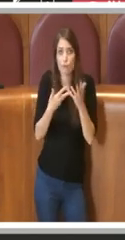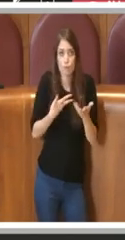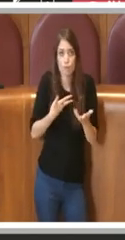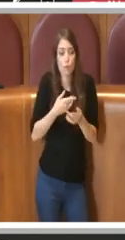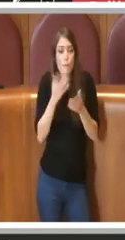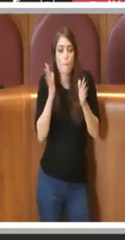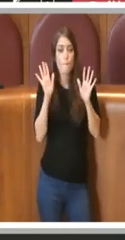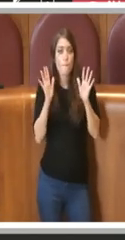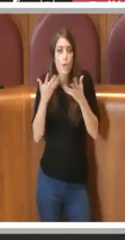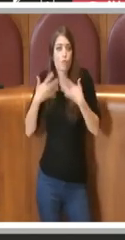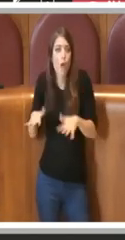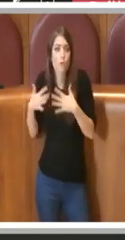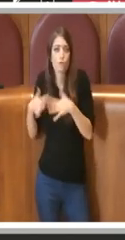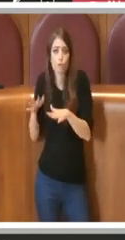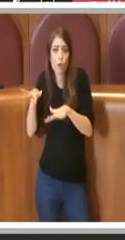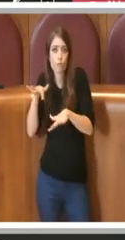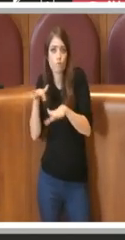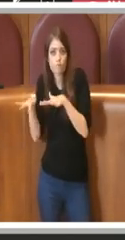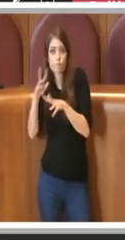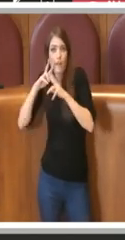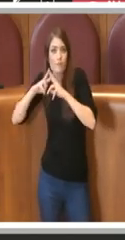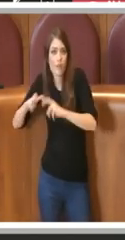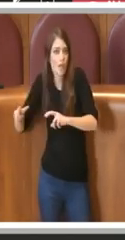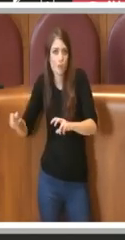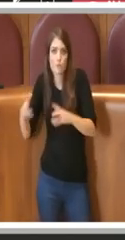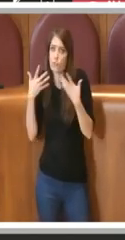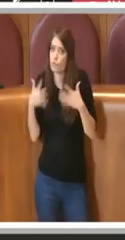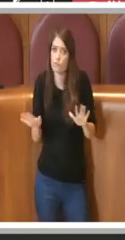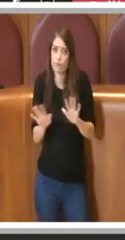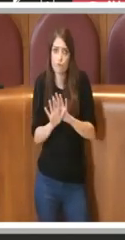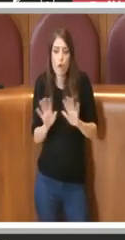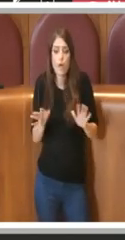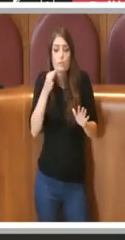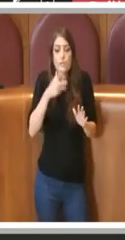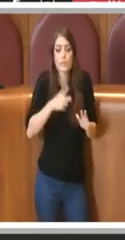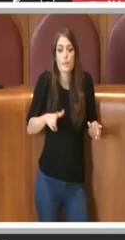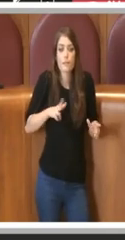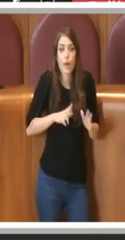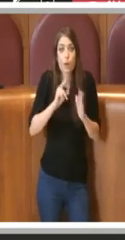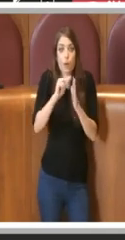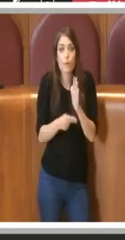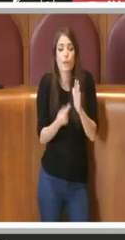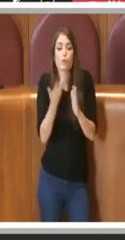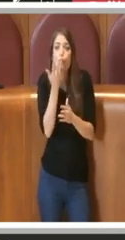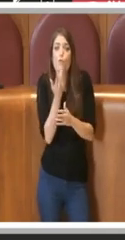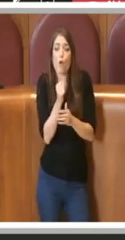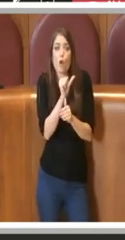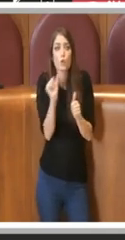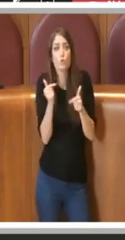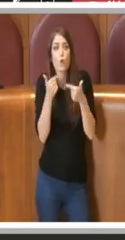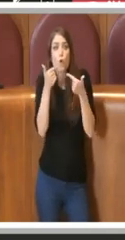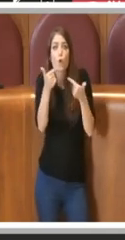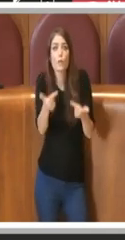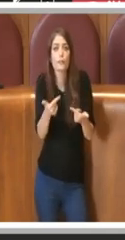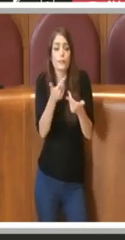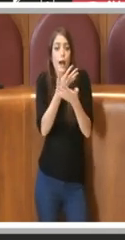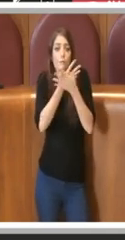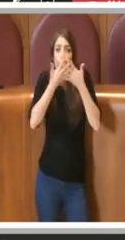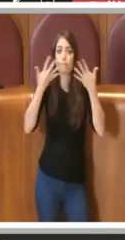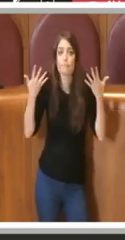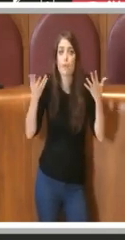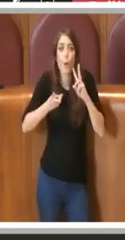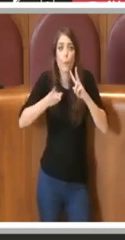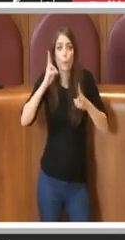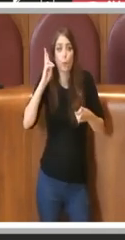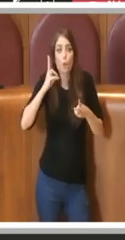atto le verifiche. Quindi io spero che l'emendamento vuole andare solo a rendere più lineare l